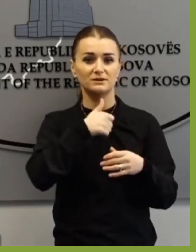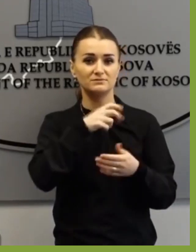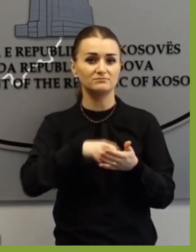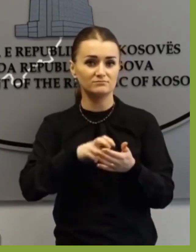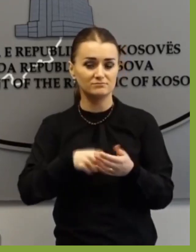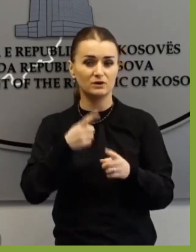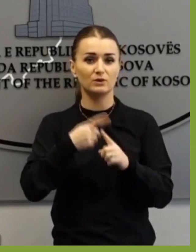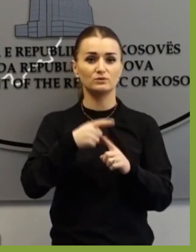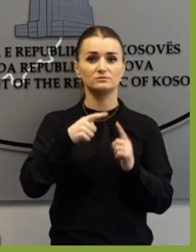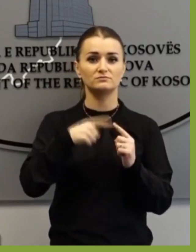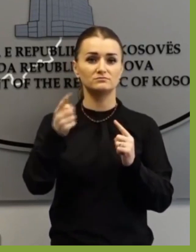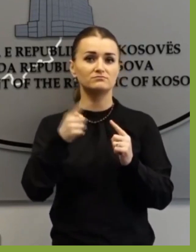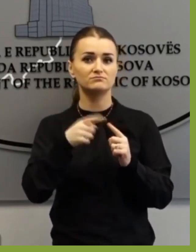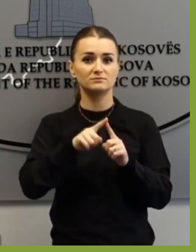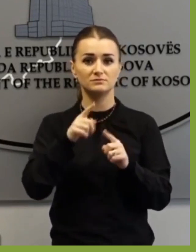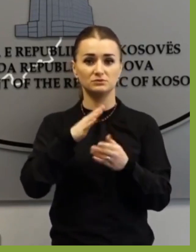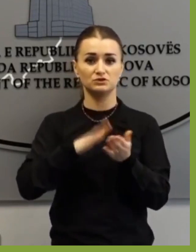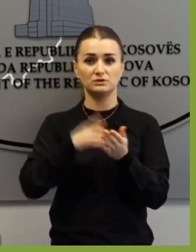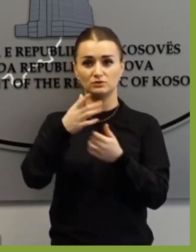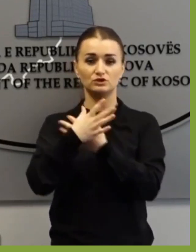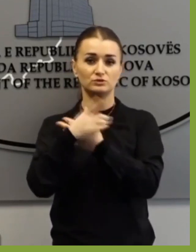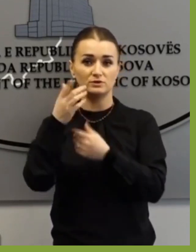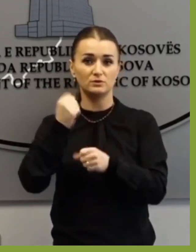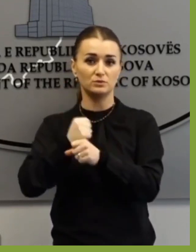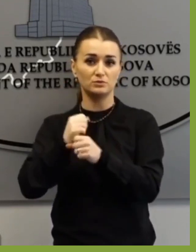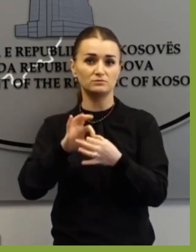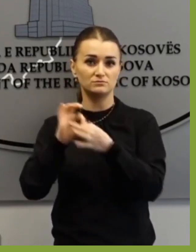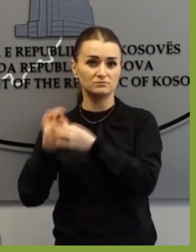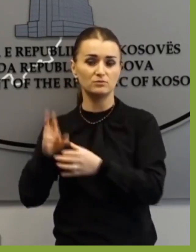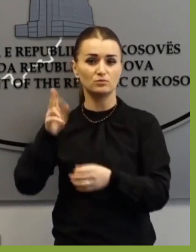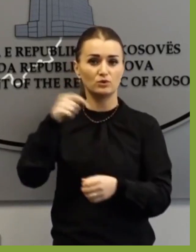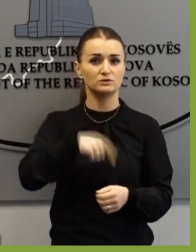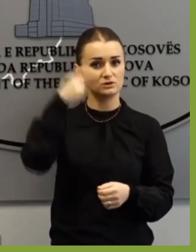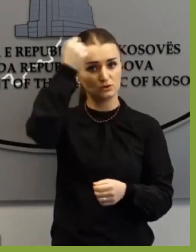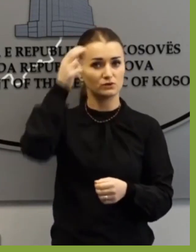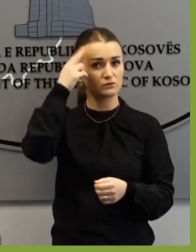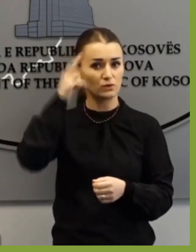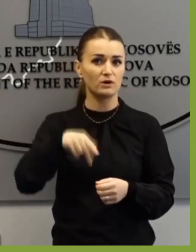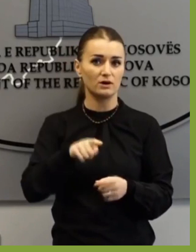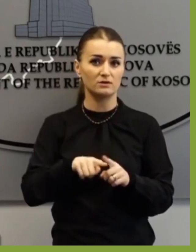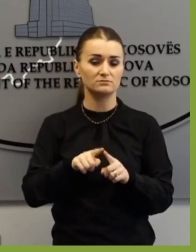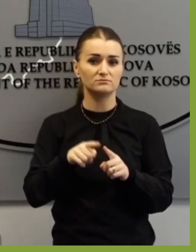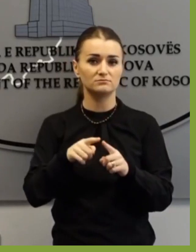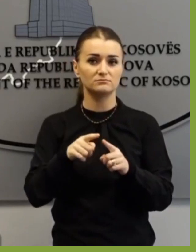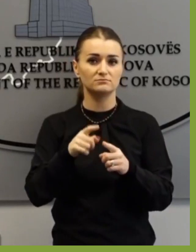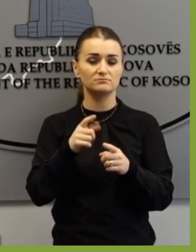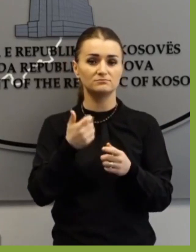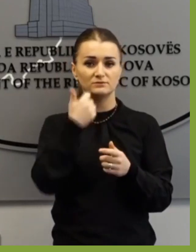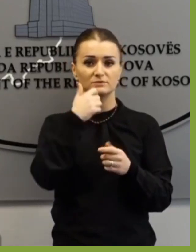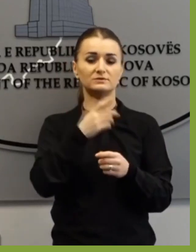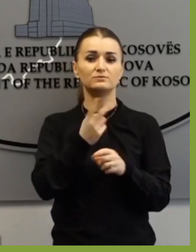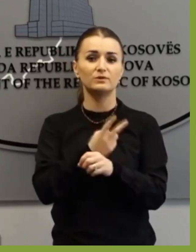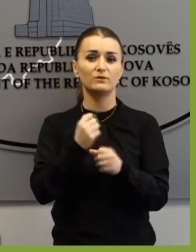në shtetin e Kosovës të nihet anasjeltas, pra pavarësish se ku kanë punuar dhe ku jetojnë. Dhe me këtë marveshin, pra sënohet të